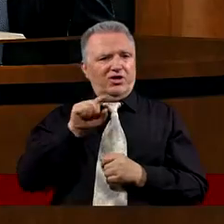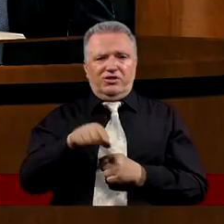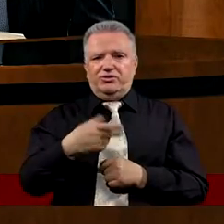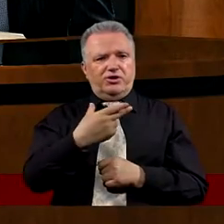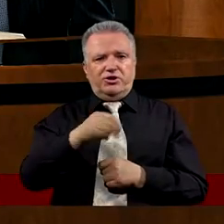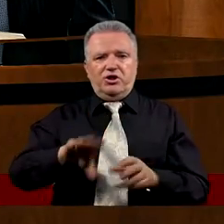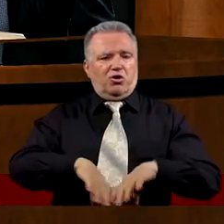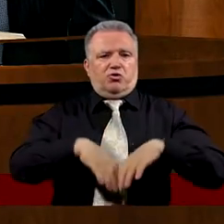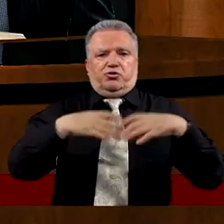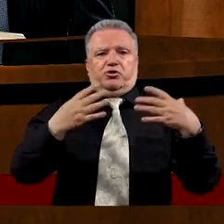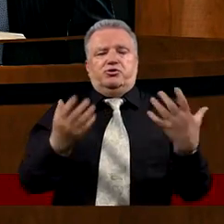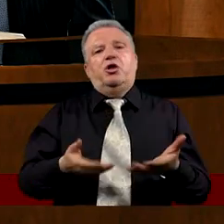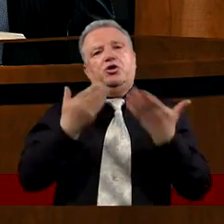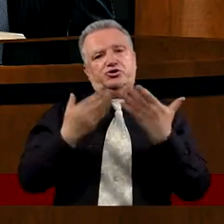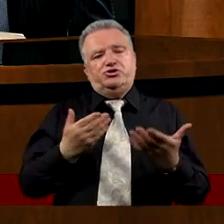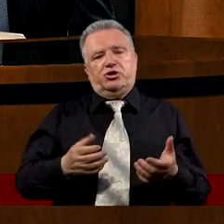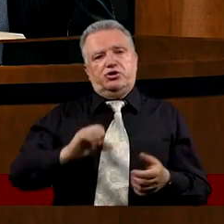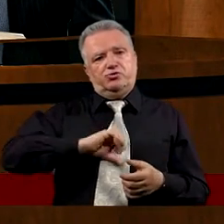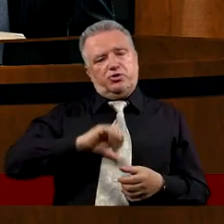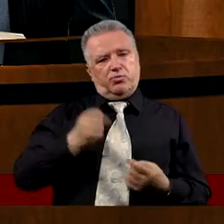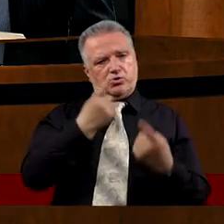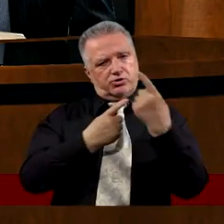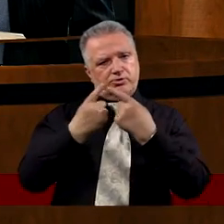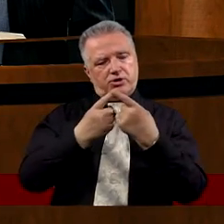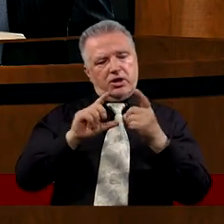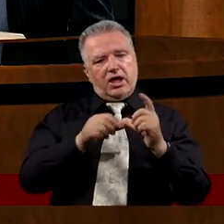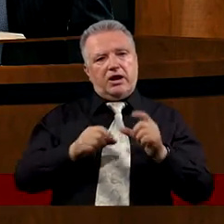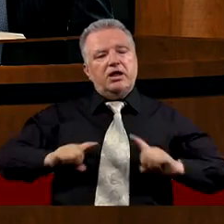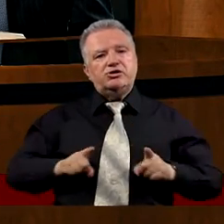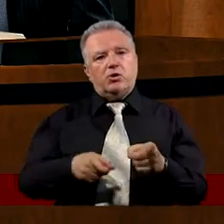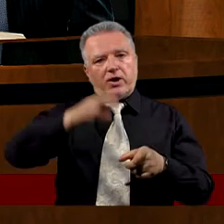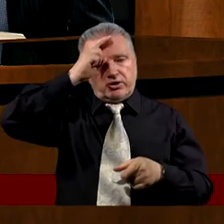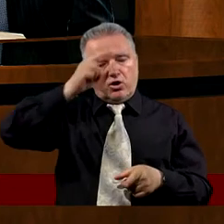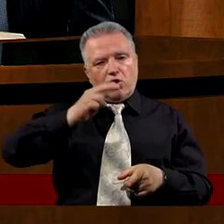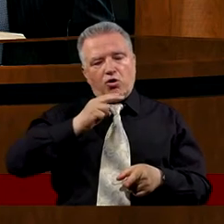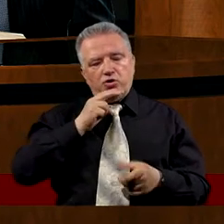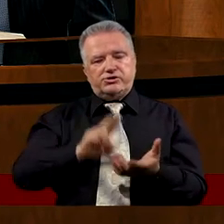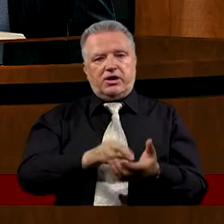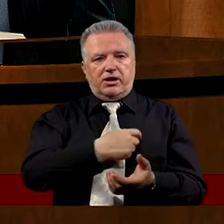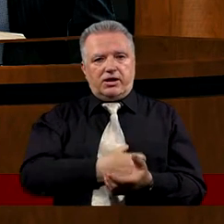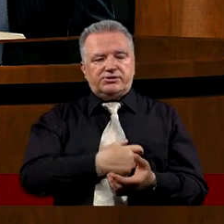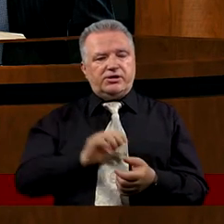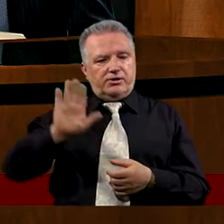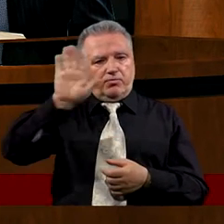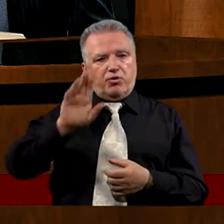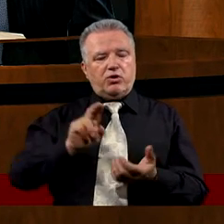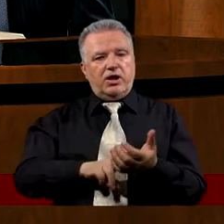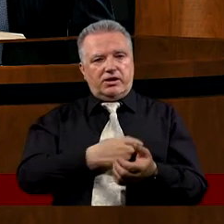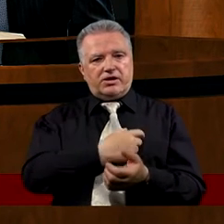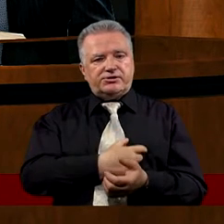odkrył tego na drodze Jedynie własnych rozmyślań Ale po prostu działanie Ojca na Jego serce Działanie Pana Boga